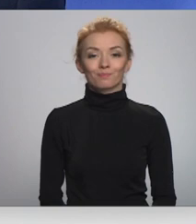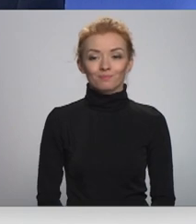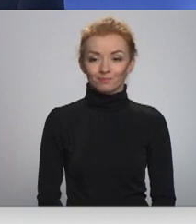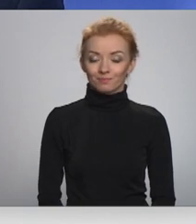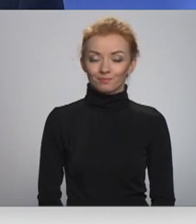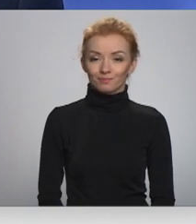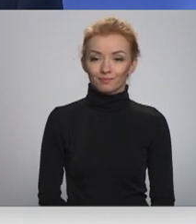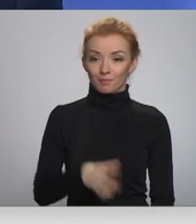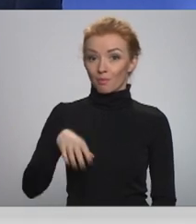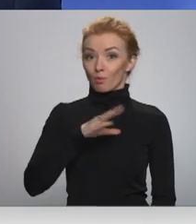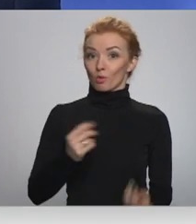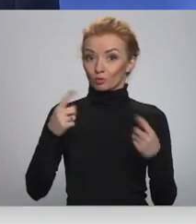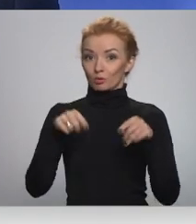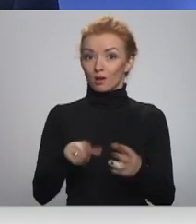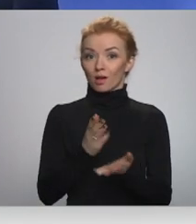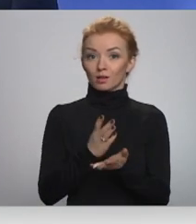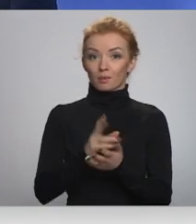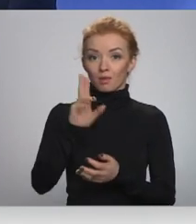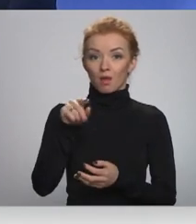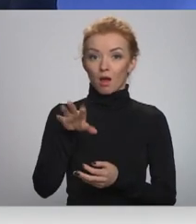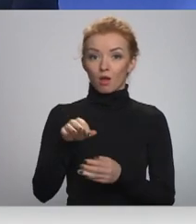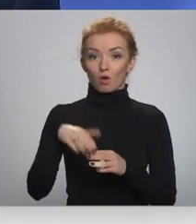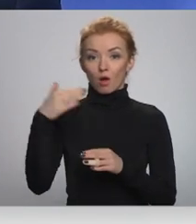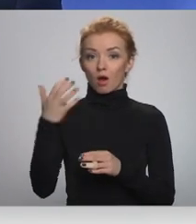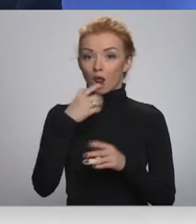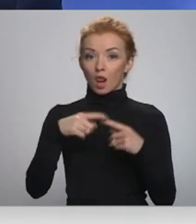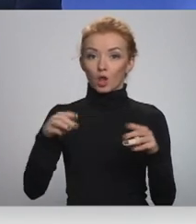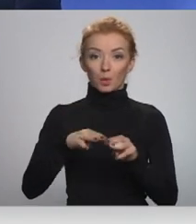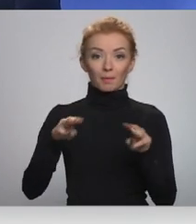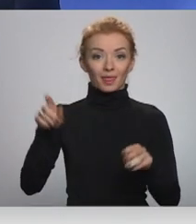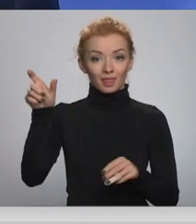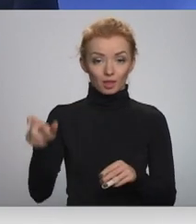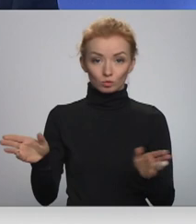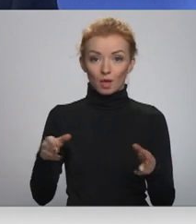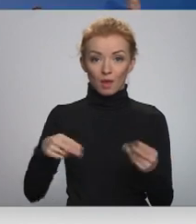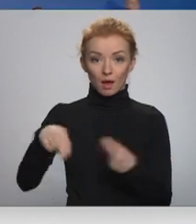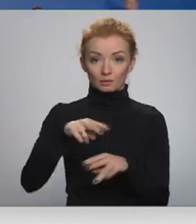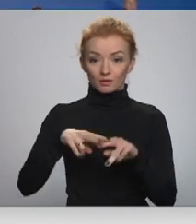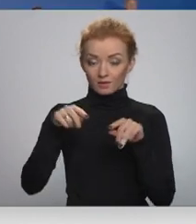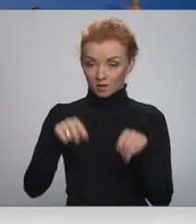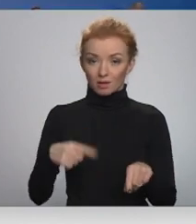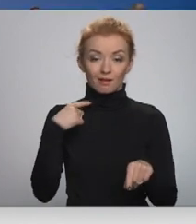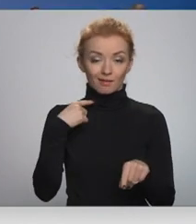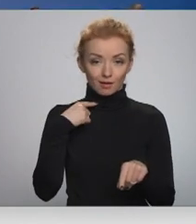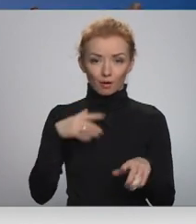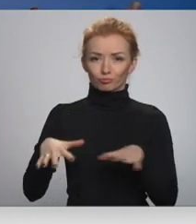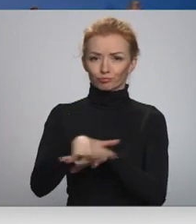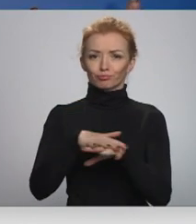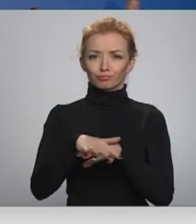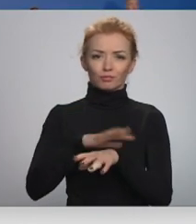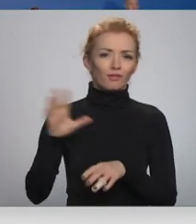Mēs pēc labi atrodamies NATO ārlietu ministru sanāksmes norises vietā šeit Rīgā, kur ir pulcējušies